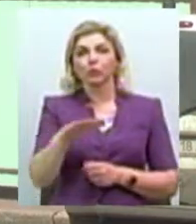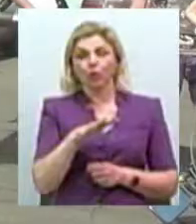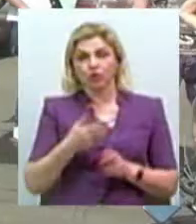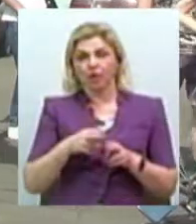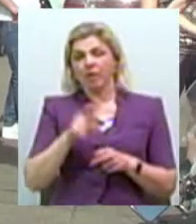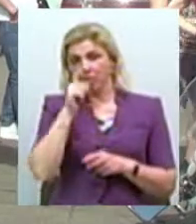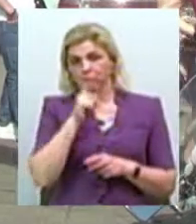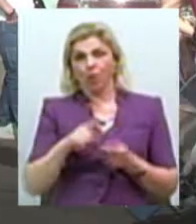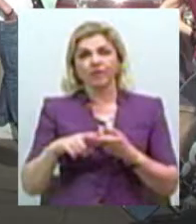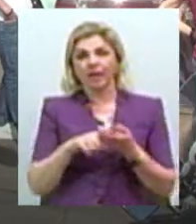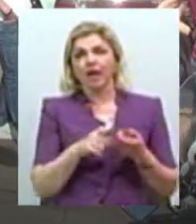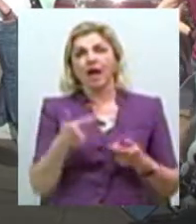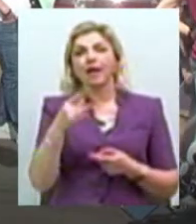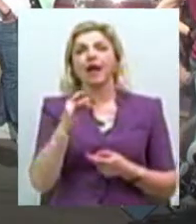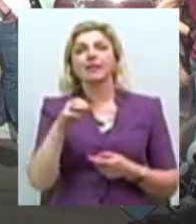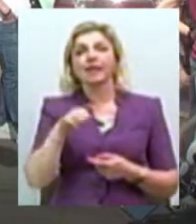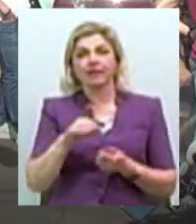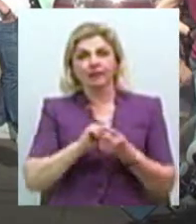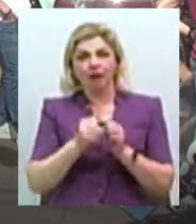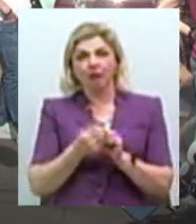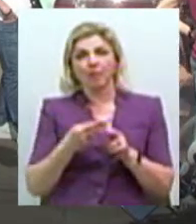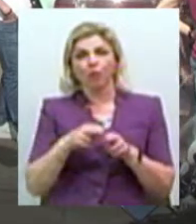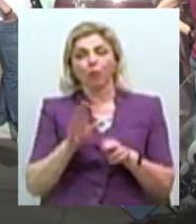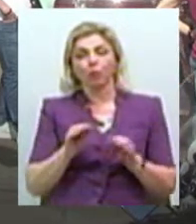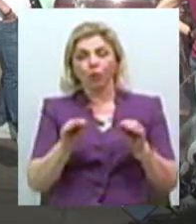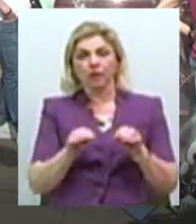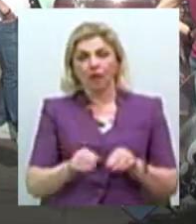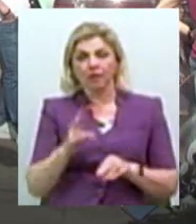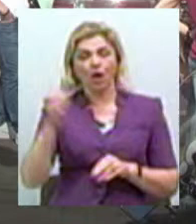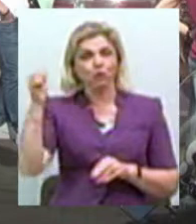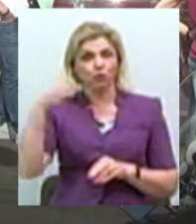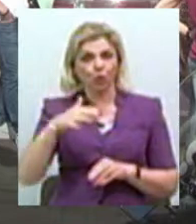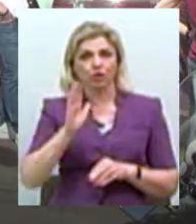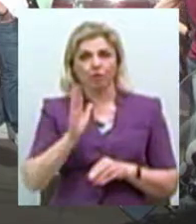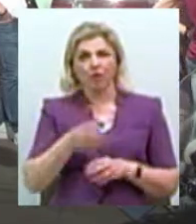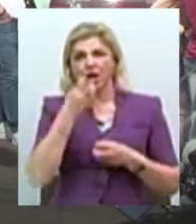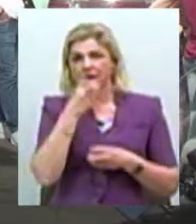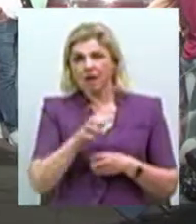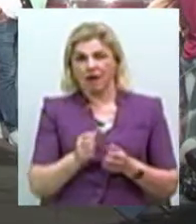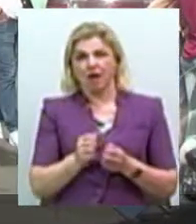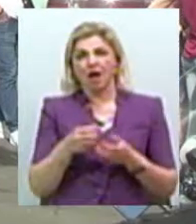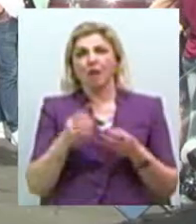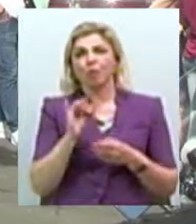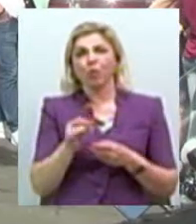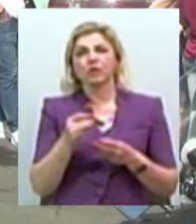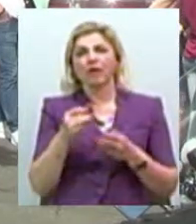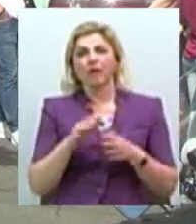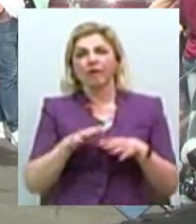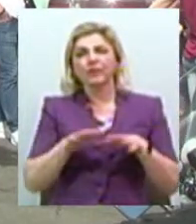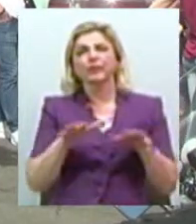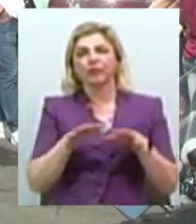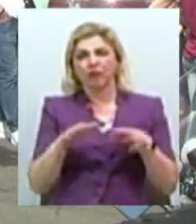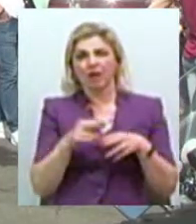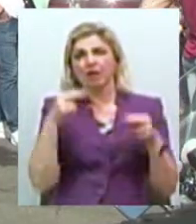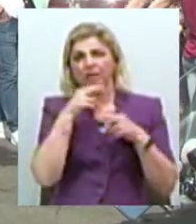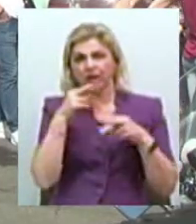містян. Граніт, який буде тут кластися, на сонці він буде розпалюватися, він буде виділяти радіоактивні речовини.